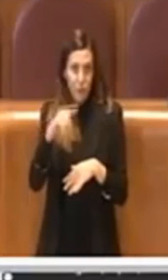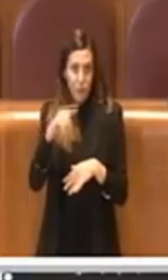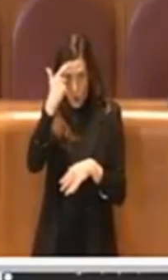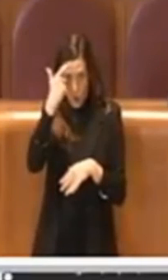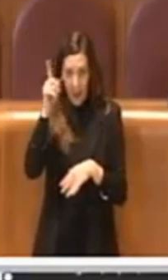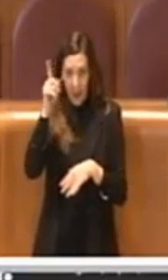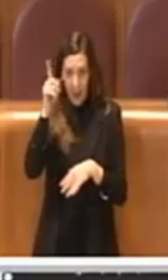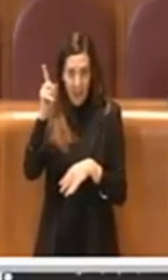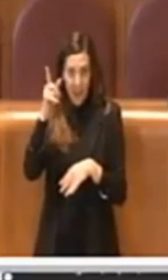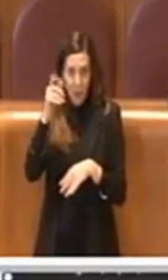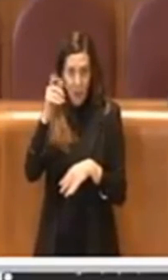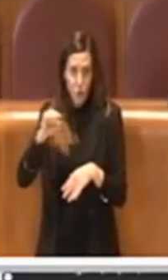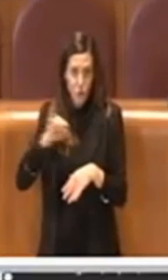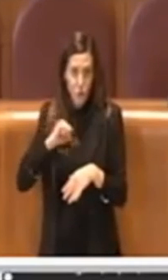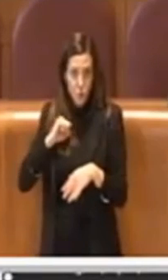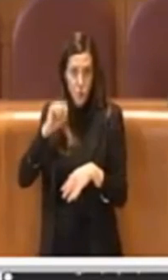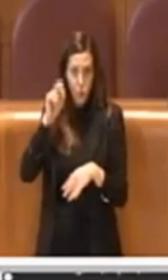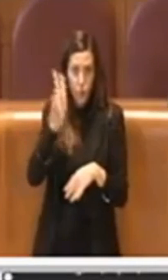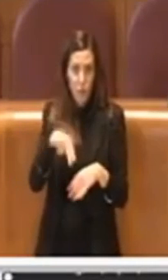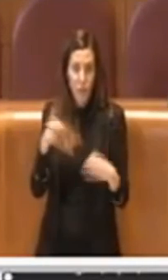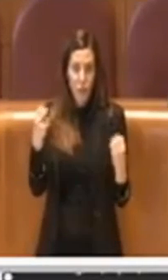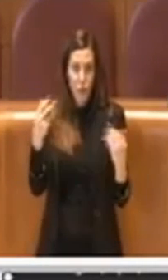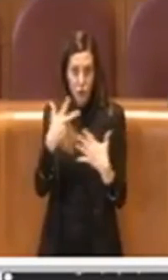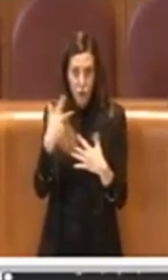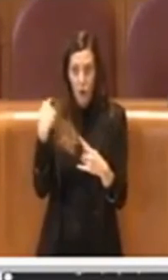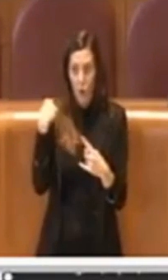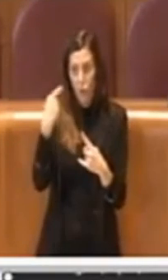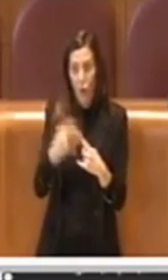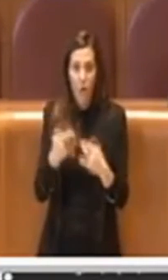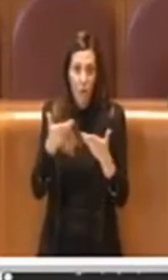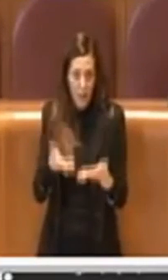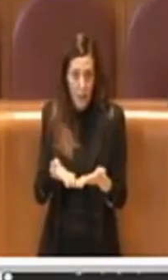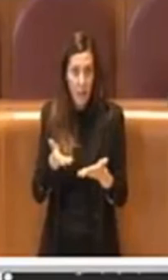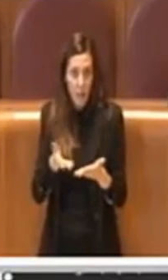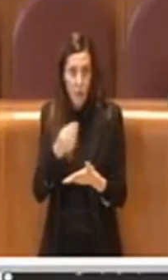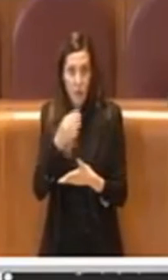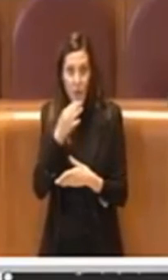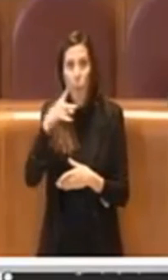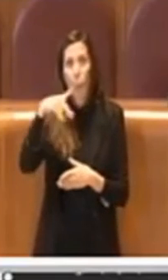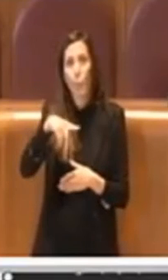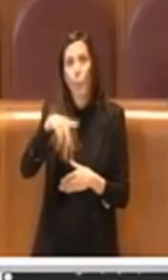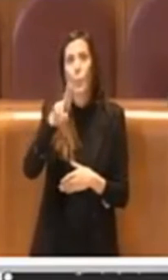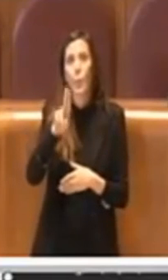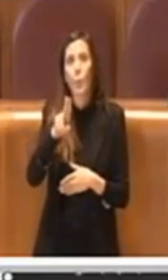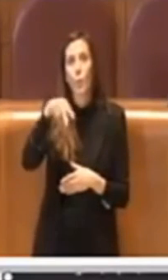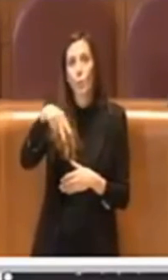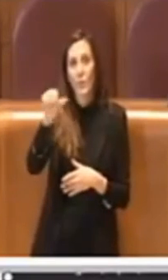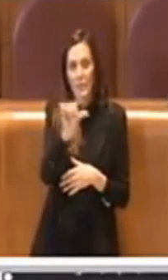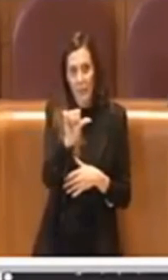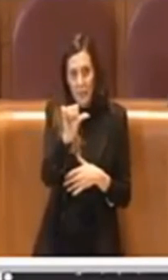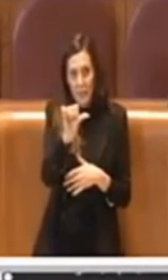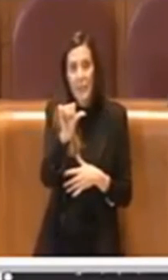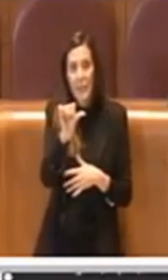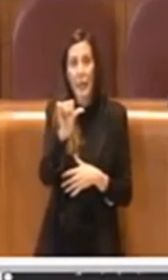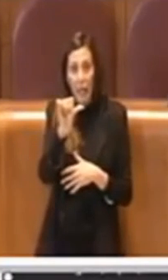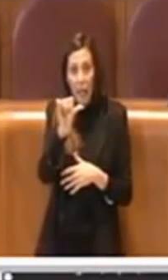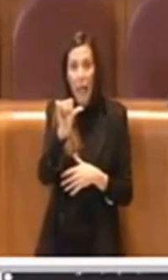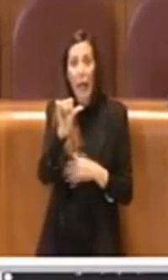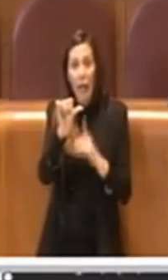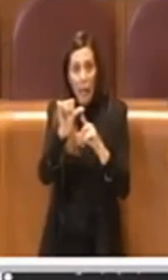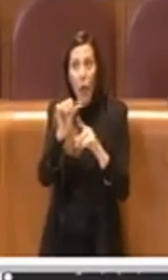giugno 2018. Per cui sul PUMS abbiamo ottenuto questi soldi e